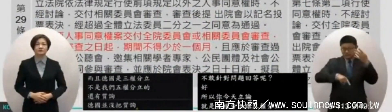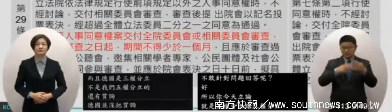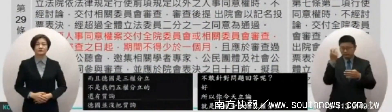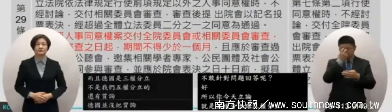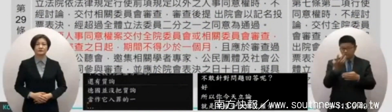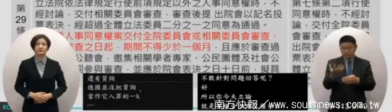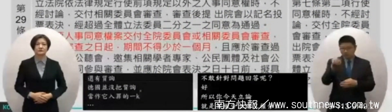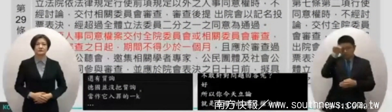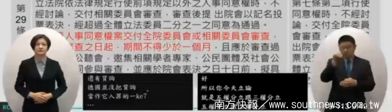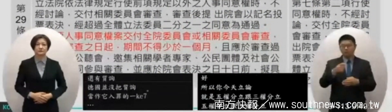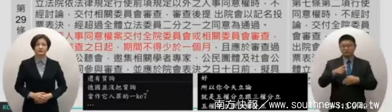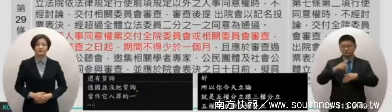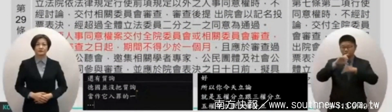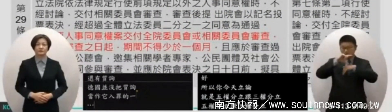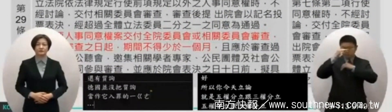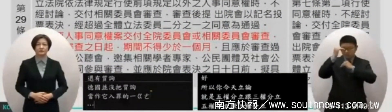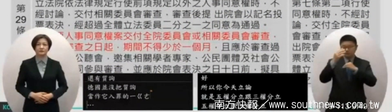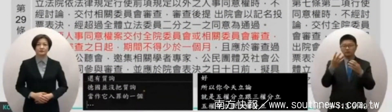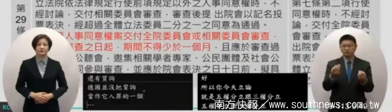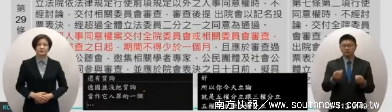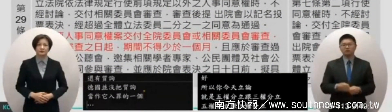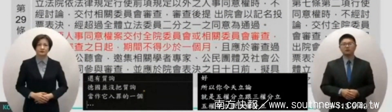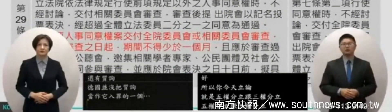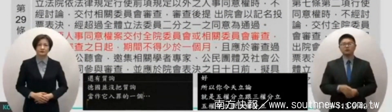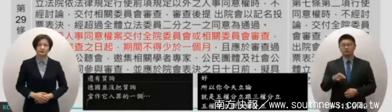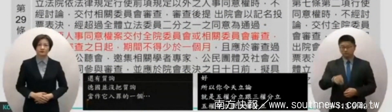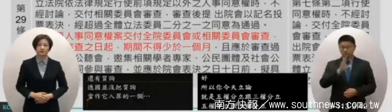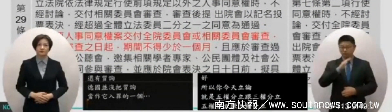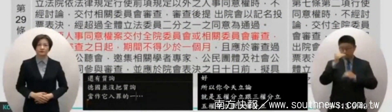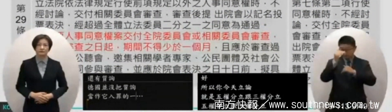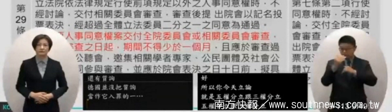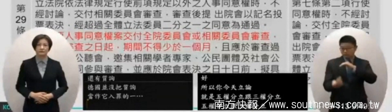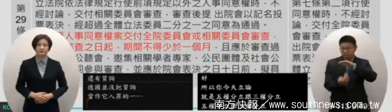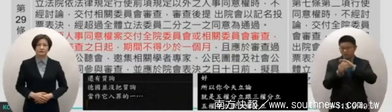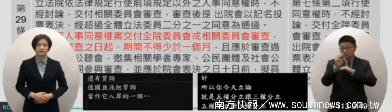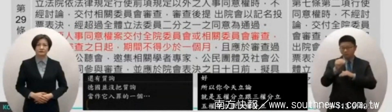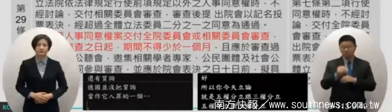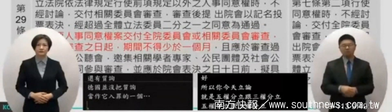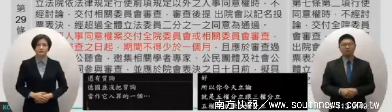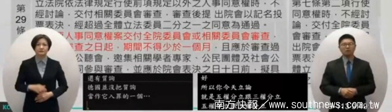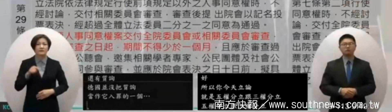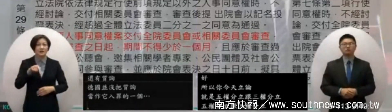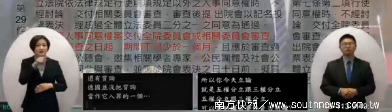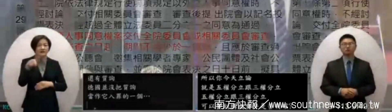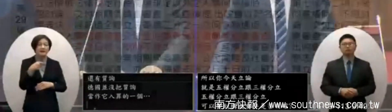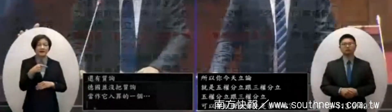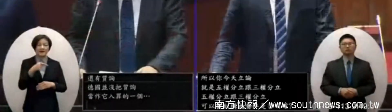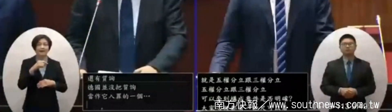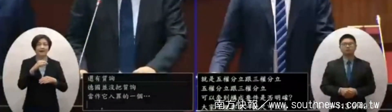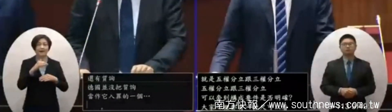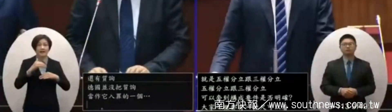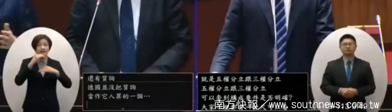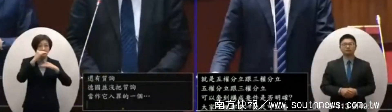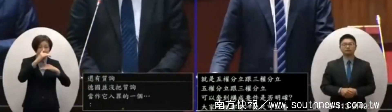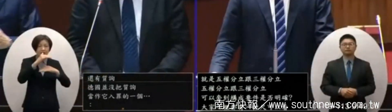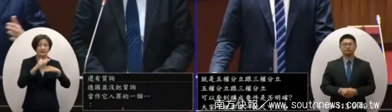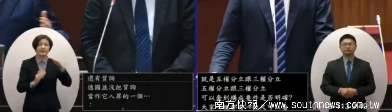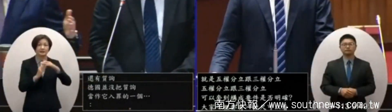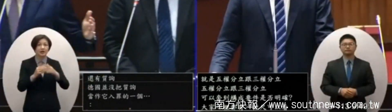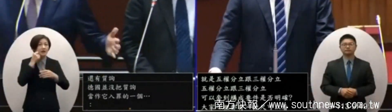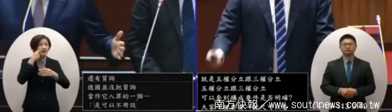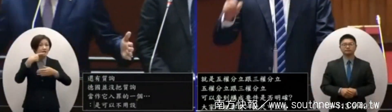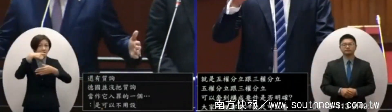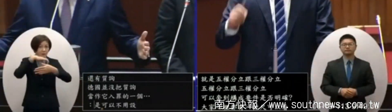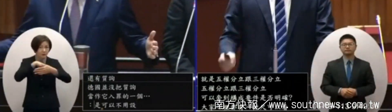現行的條文有針對人事同意權的審查設上限嗎有嗎可以不用設至少一個月把它